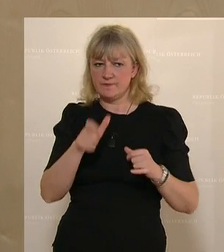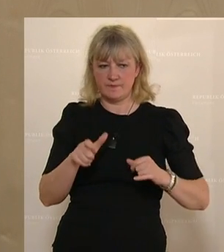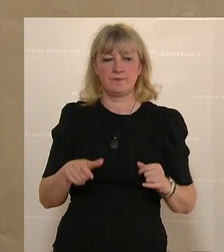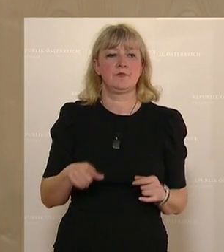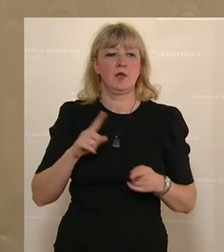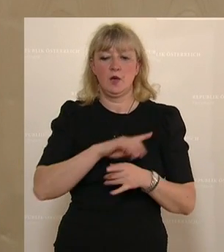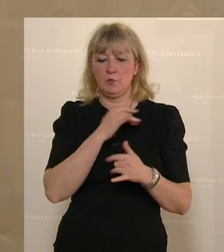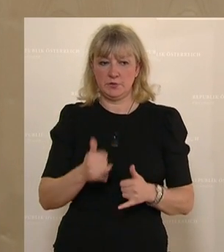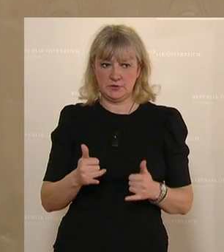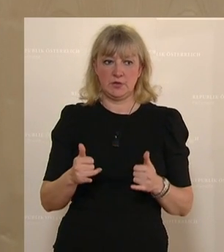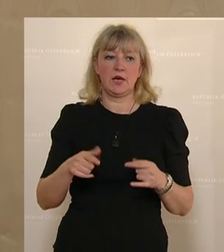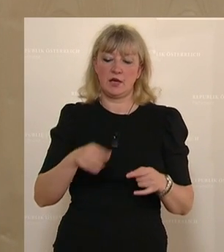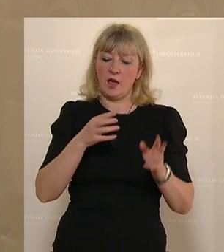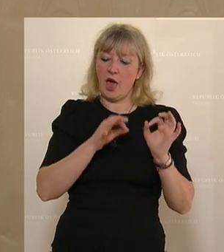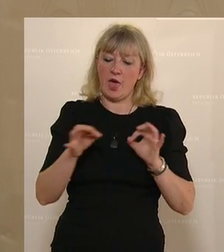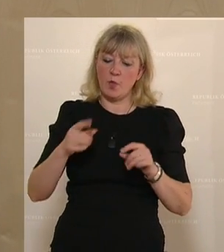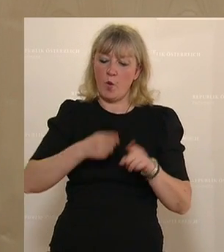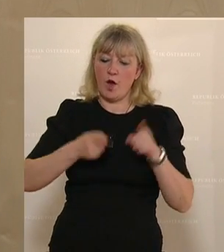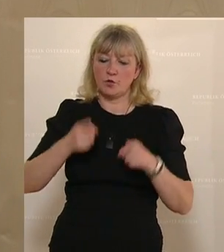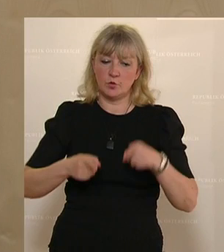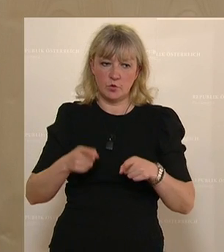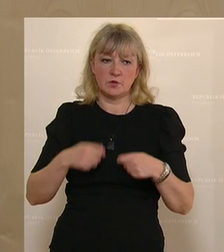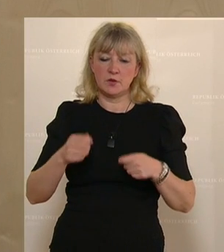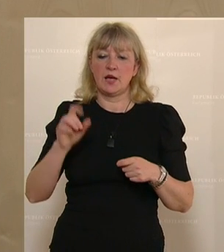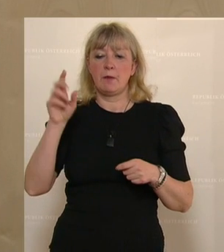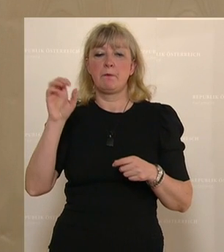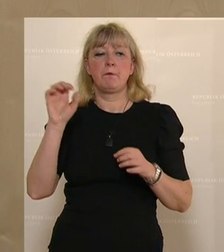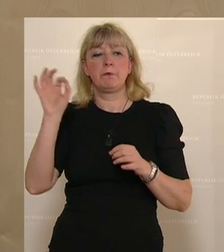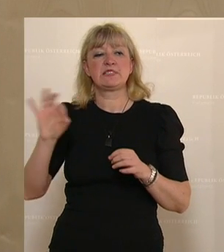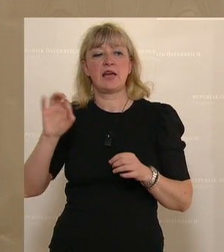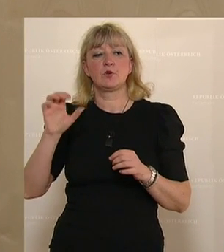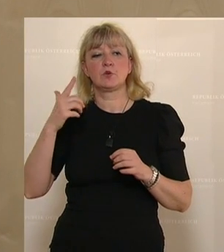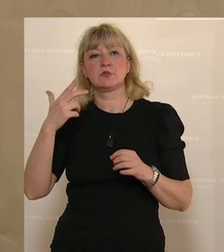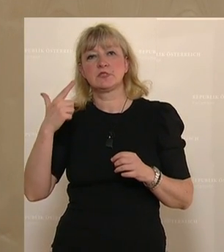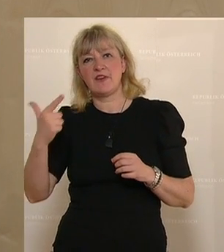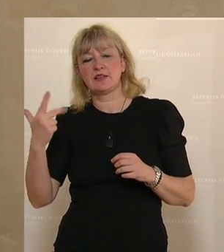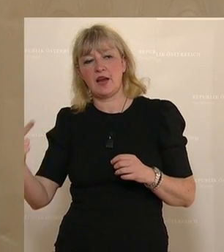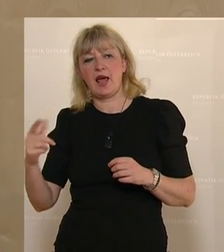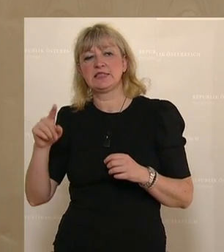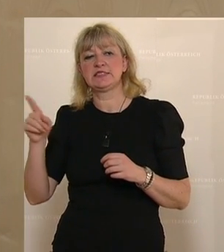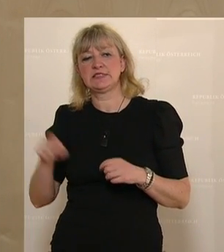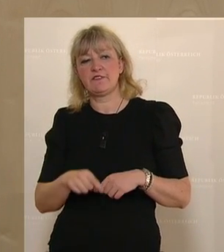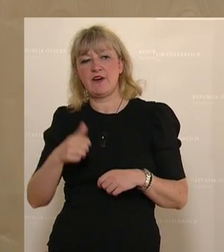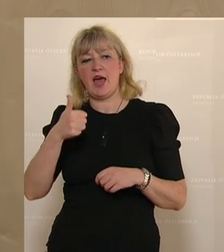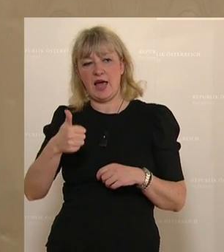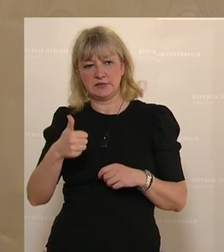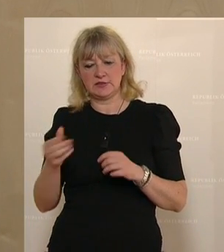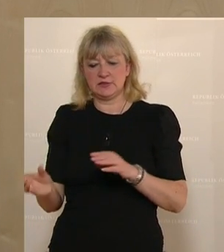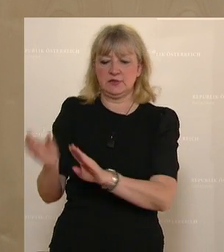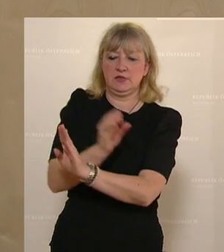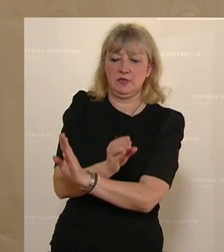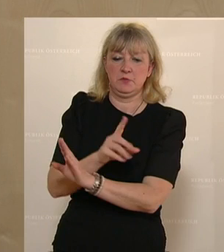bisherigen Anordnungen erhalten die Bezeichnung 2 und 3 und folgende Ziffer 1 wird vorgestellt.